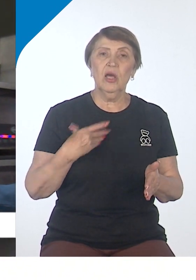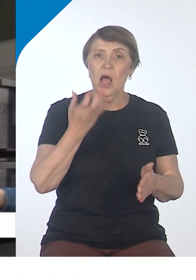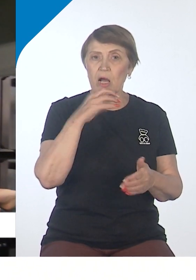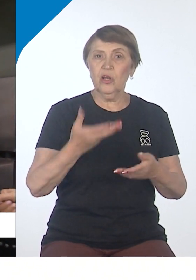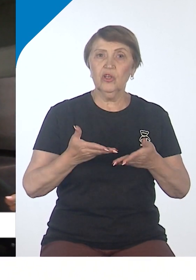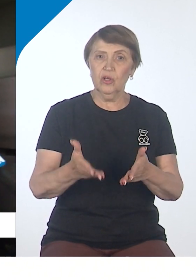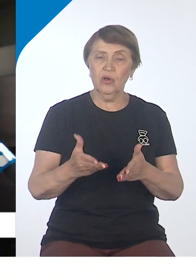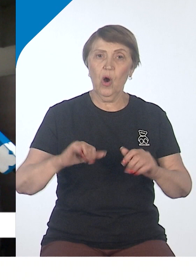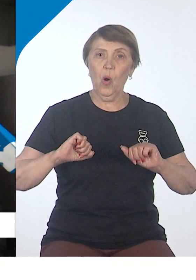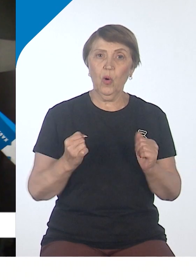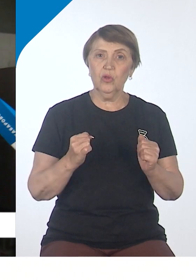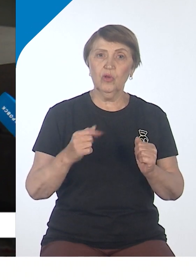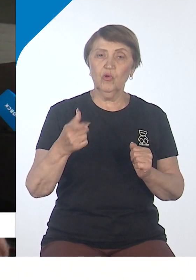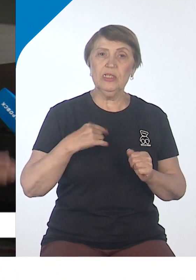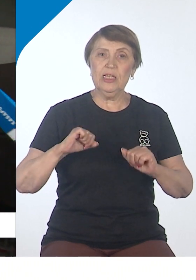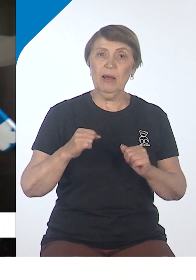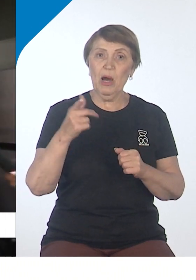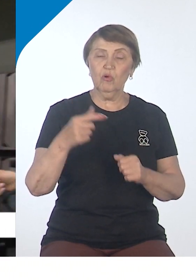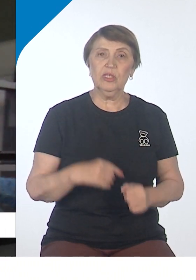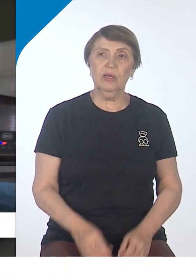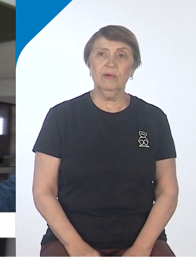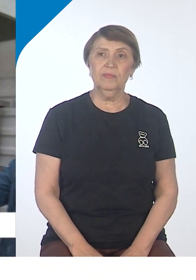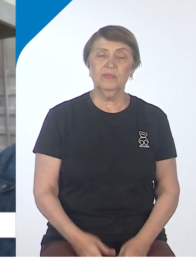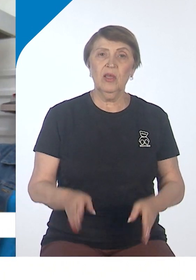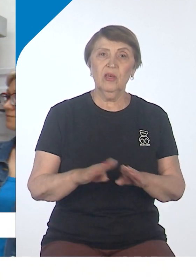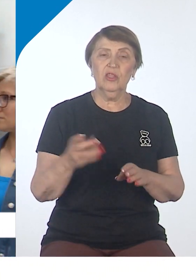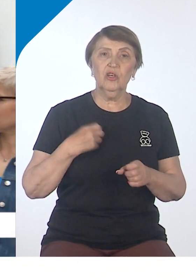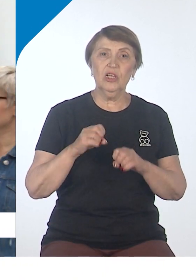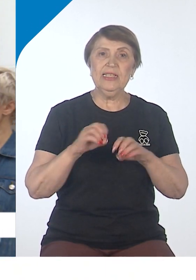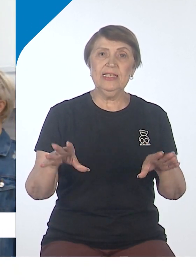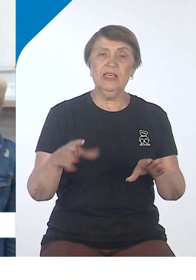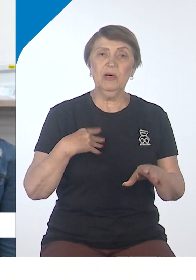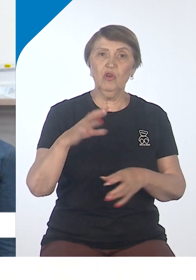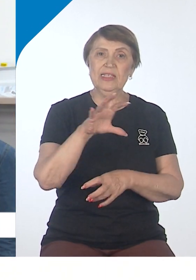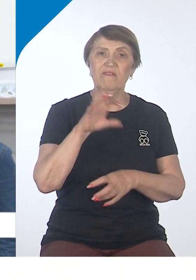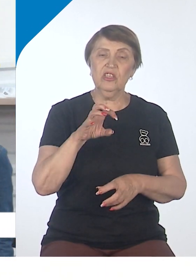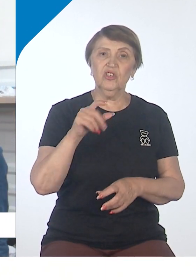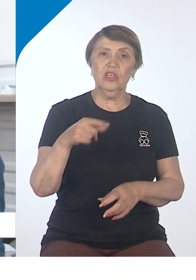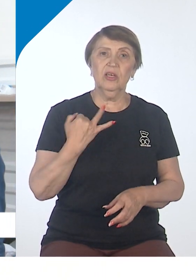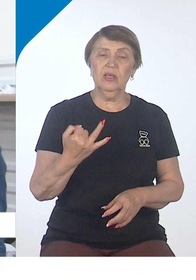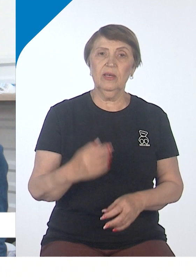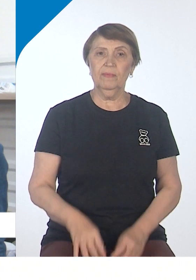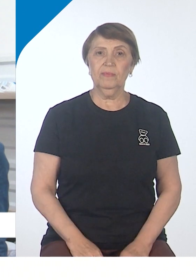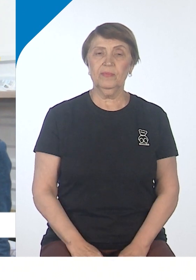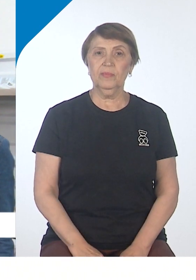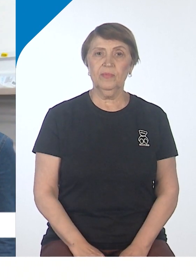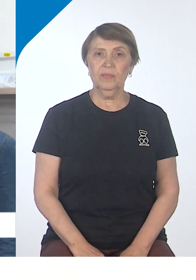холодильник шоковой заморозки. Также систему вытяжки и систему приточки в зале мы тоже